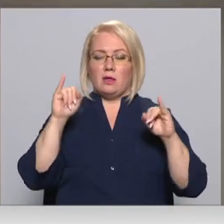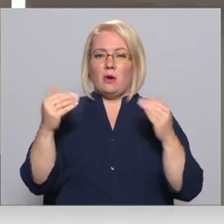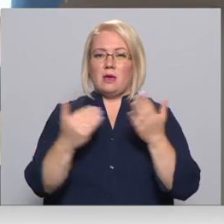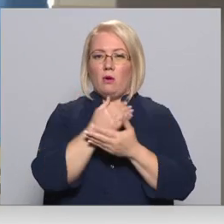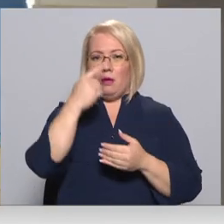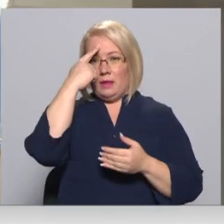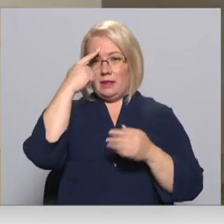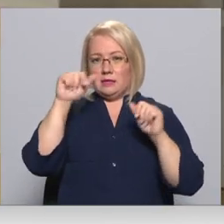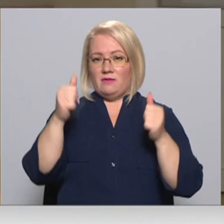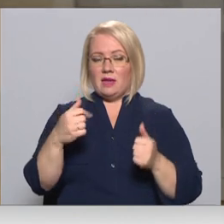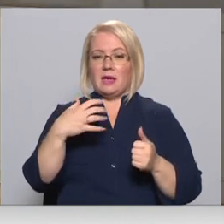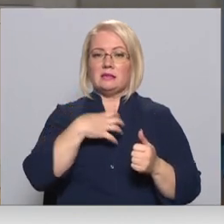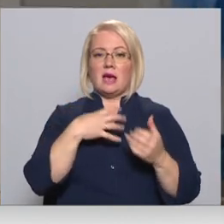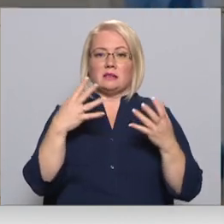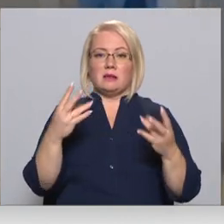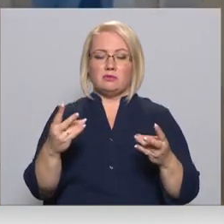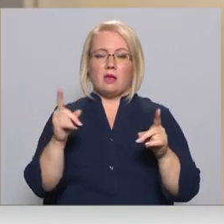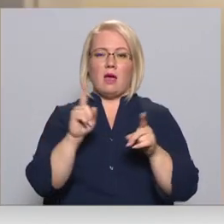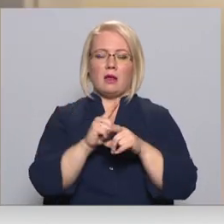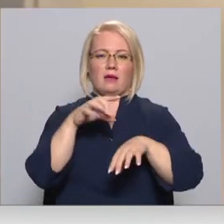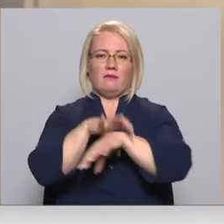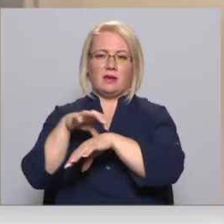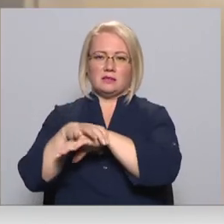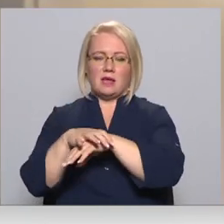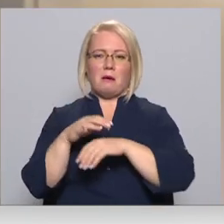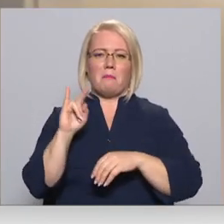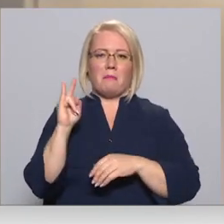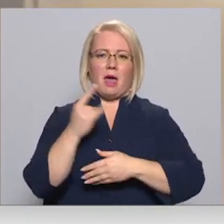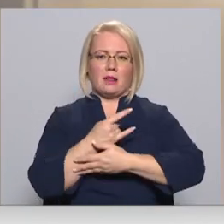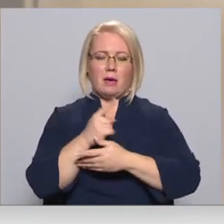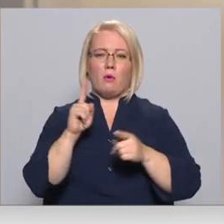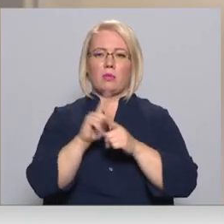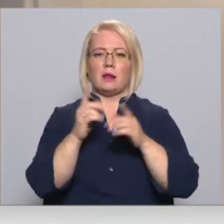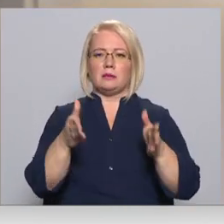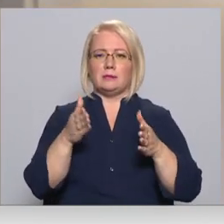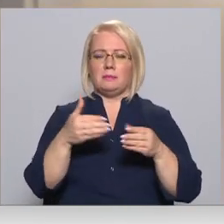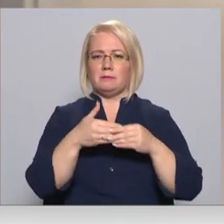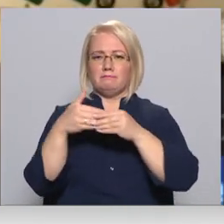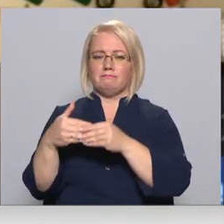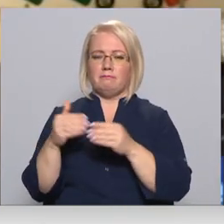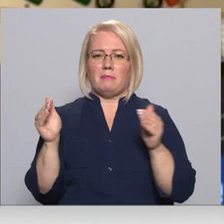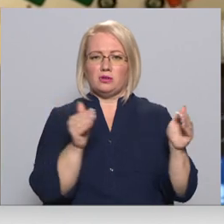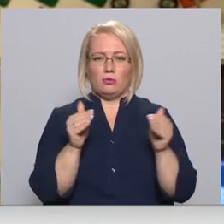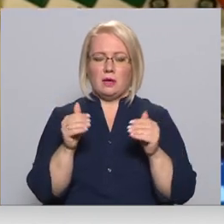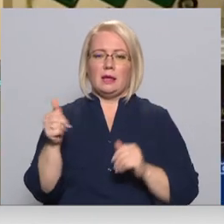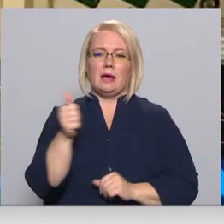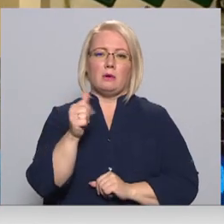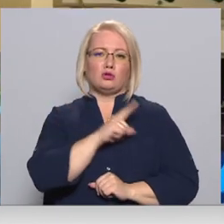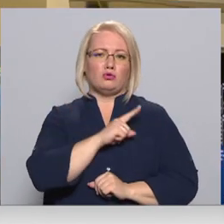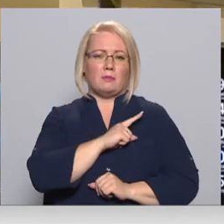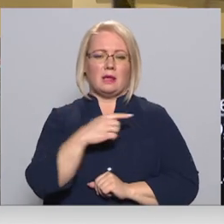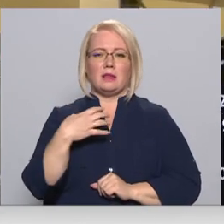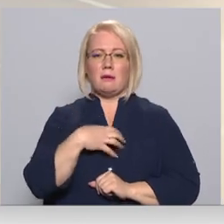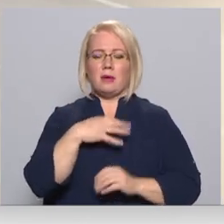paveidām, saslimšana fiksēta arī jaundzimušajiem un hospitalizēta tikuši arī zīdaiņi, ārsti norāda, īpši uzmanīties būtu